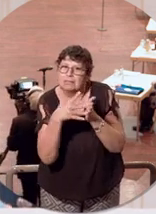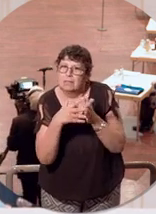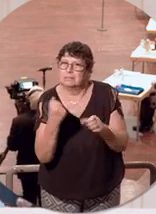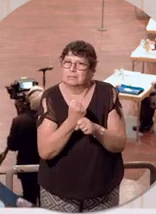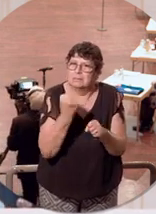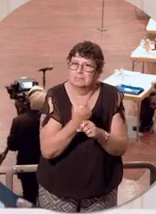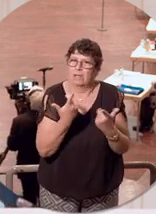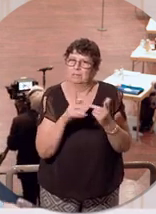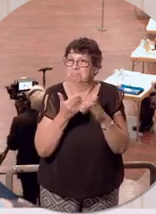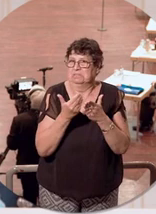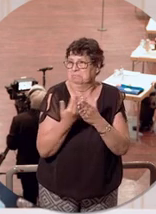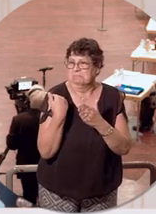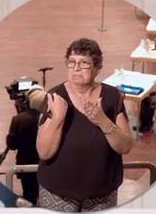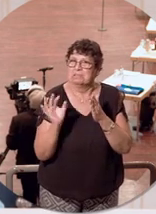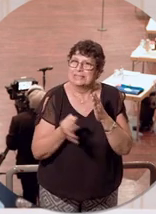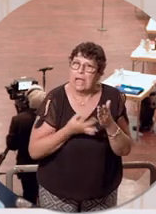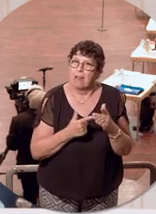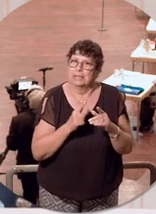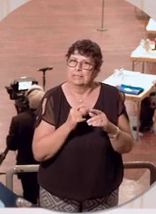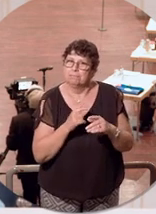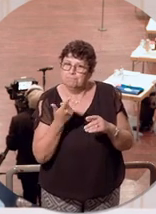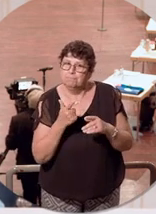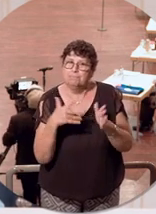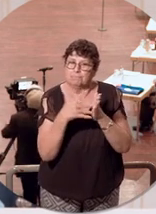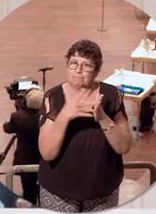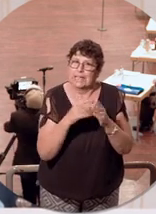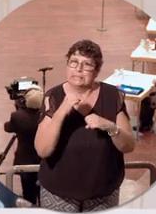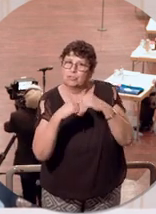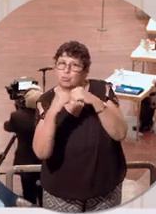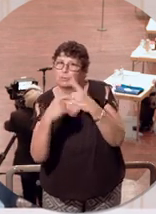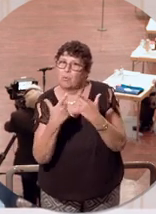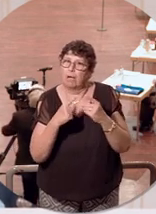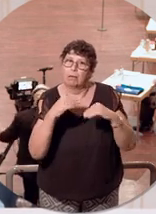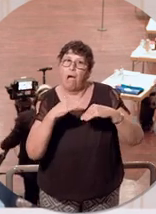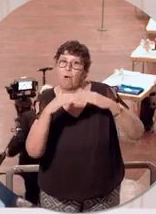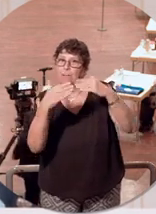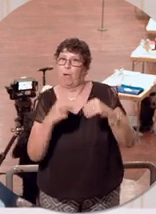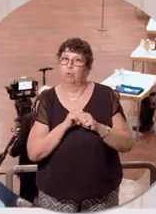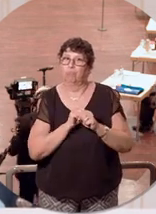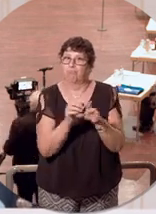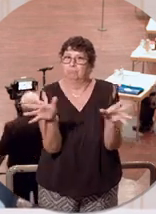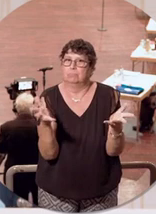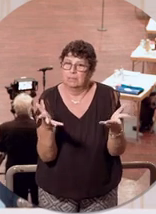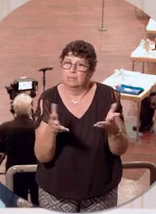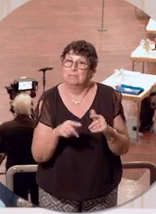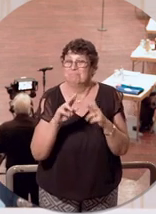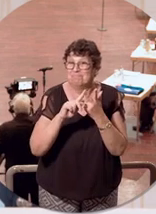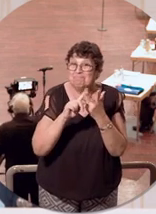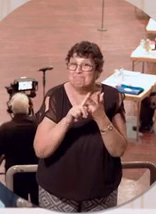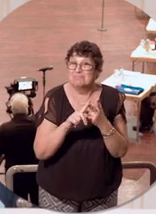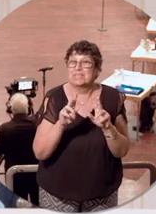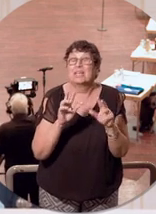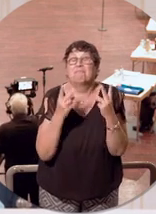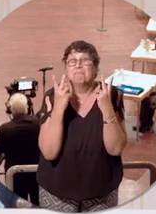Saarland die Testinfrastruktur ganz erheblich ausgebaut. Drittens und das, meine Damen und Herren, ist das